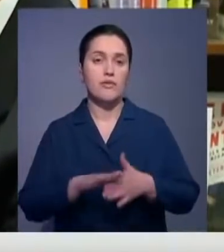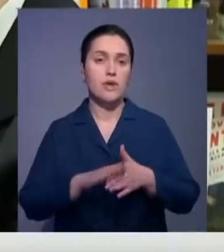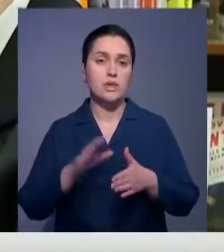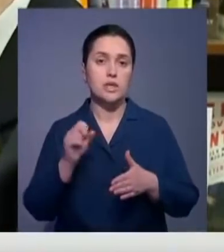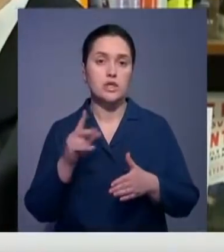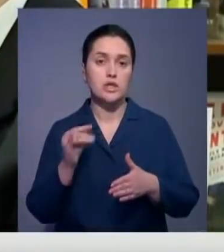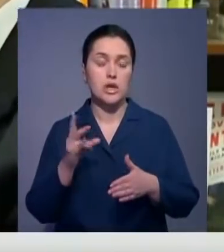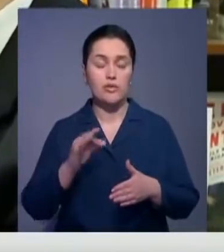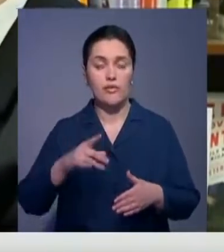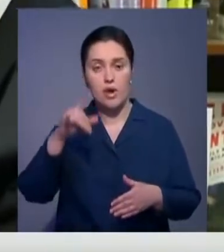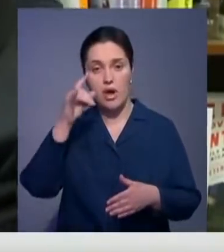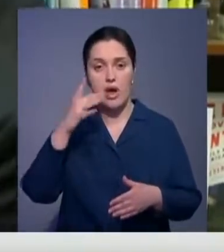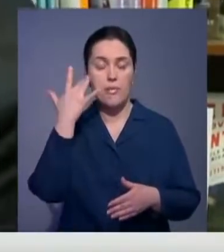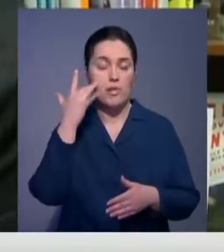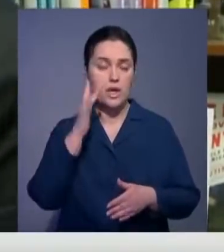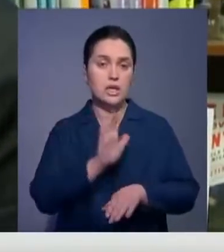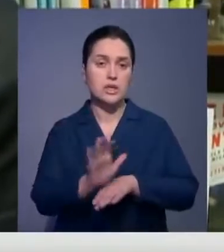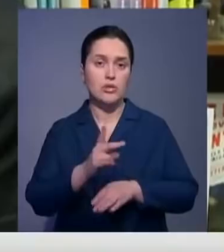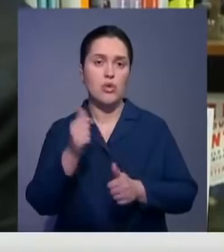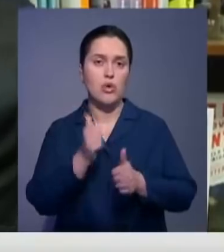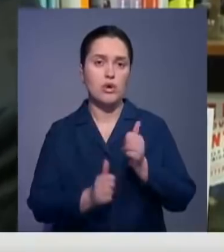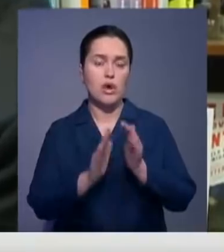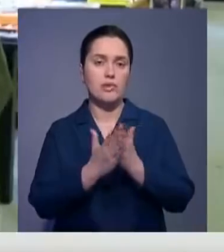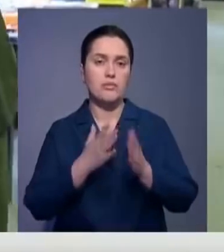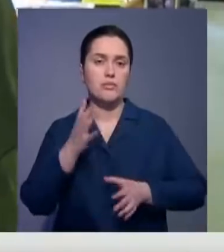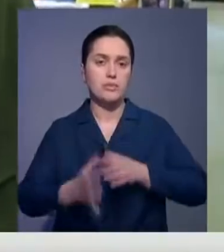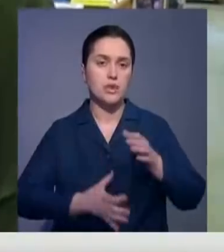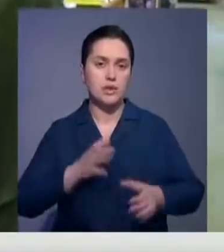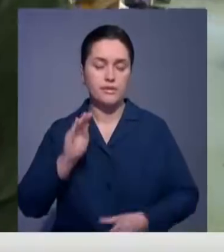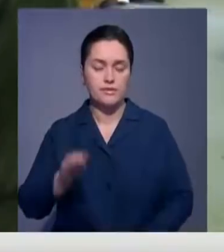издательстве считают, что такие книги должны быть в каждой библиотеке мира.